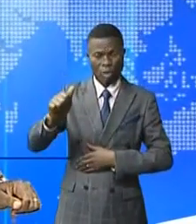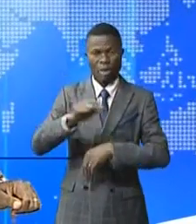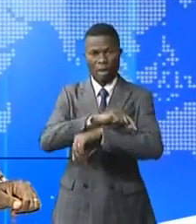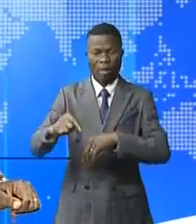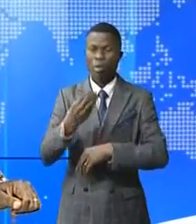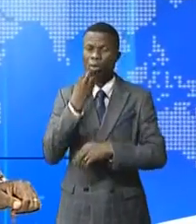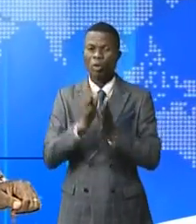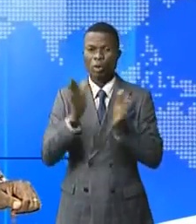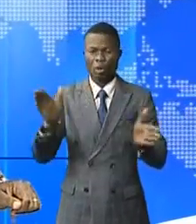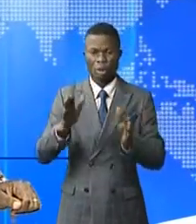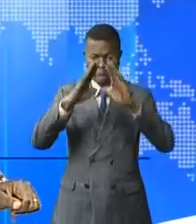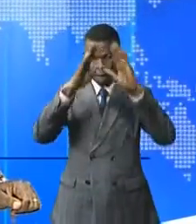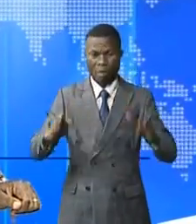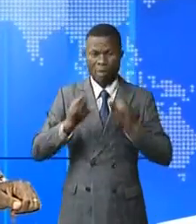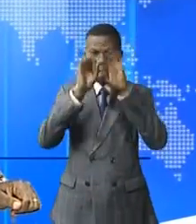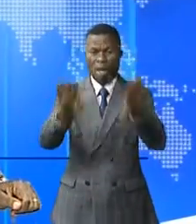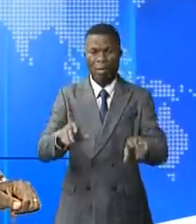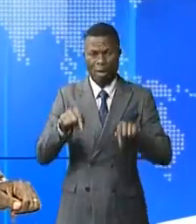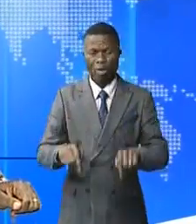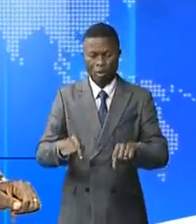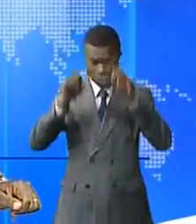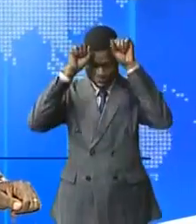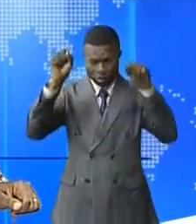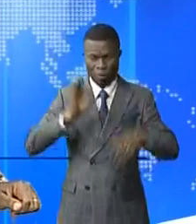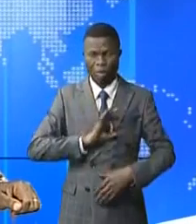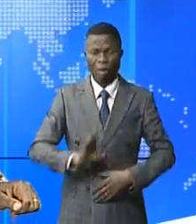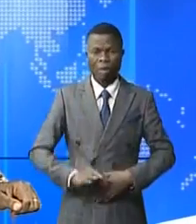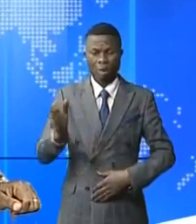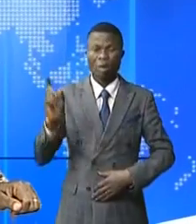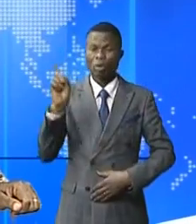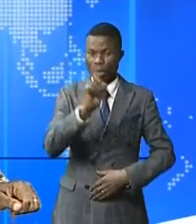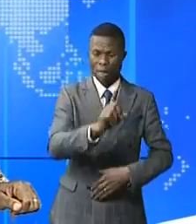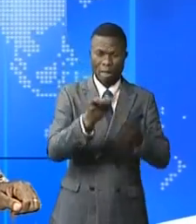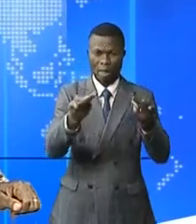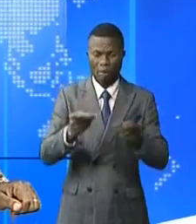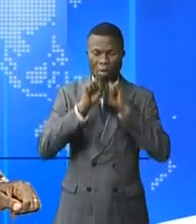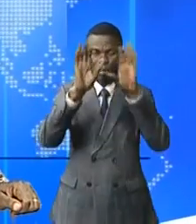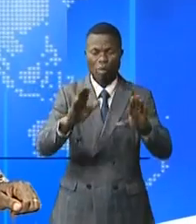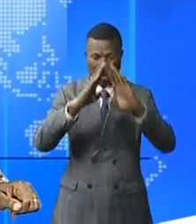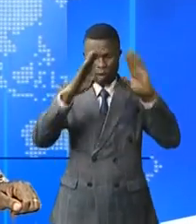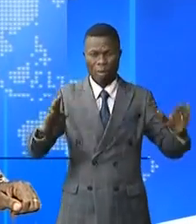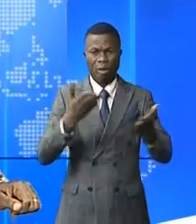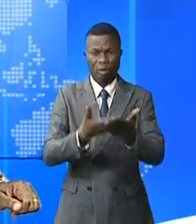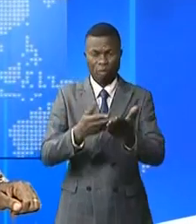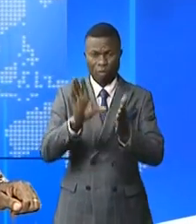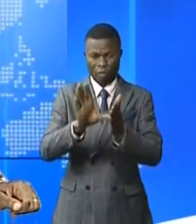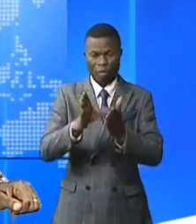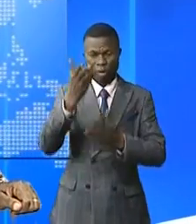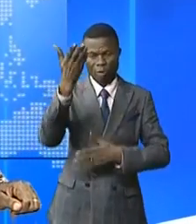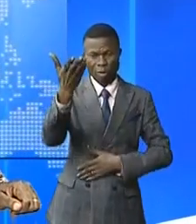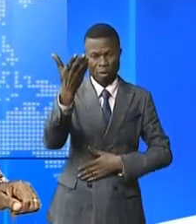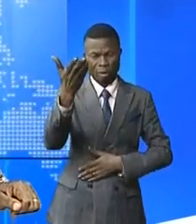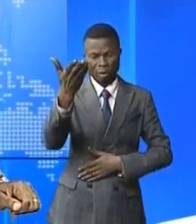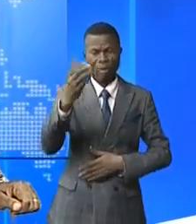L'ouvrage a été inauguré ce matin par le président de la République, Félix-Antoine Tshisekedi. Images et commentaires dans ce